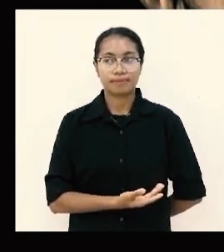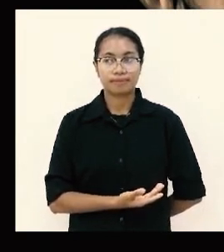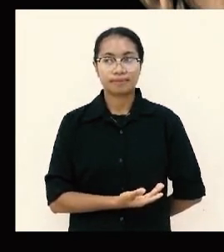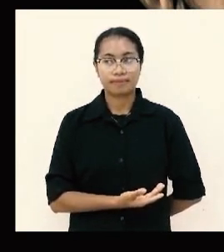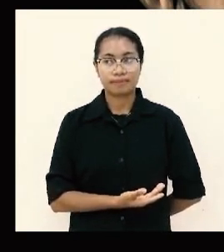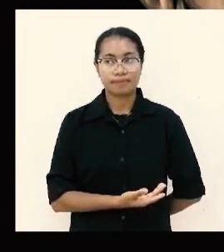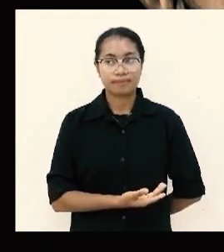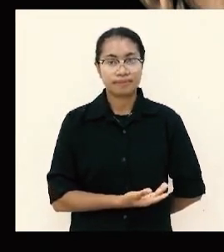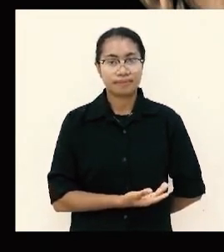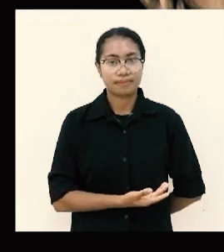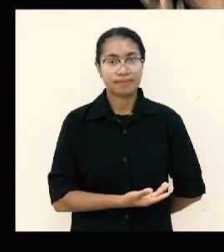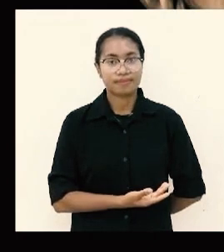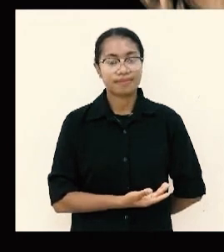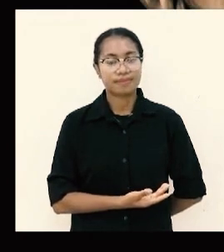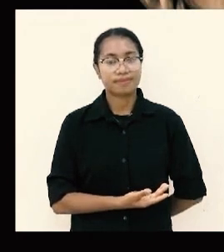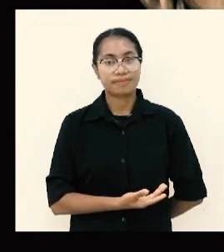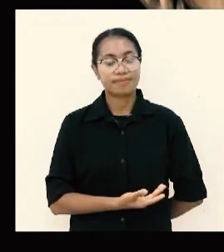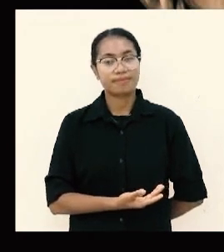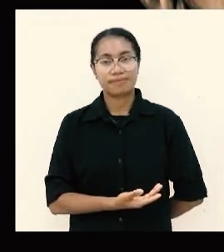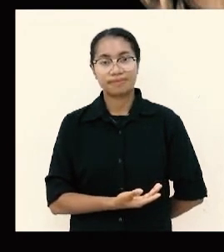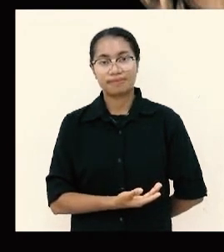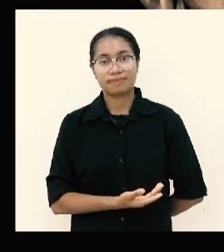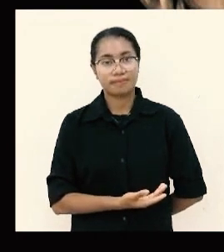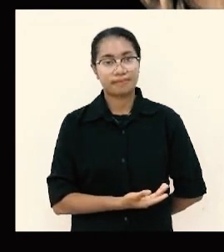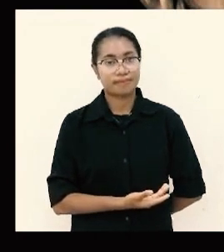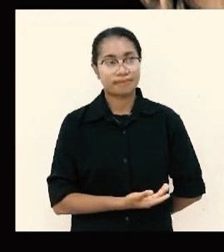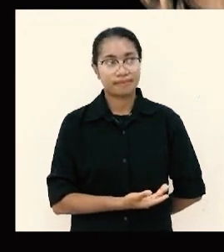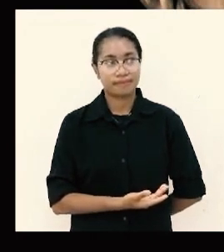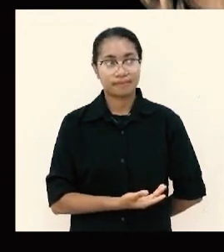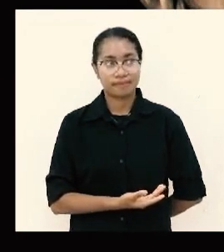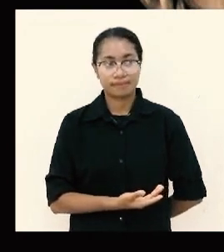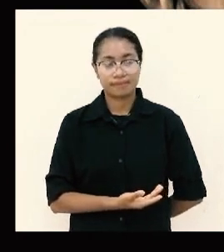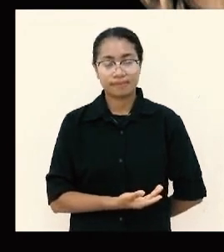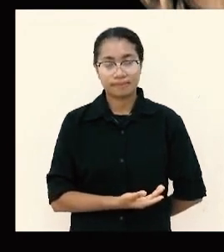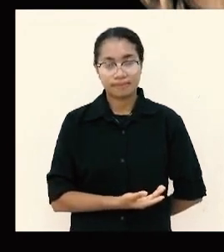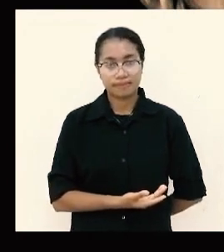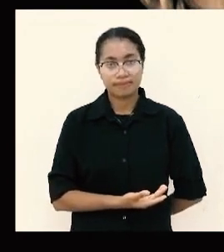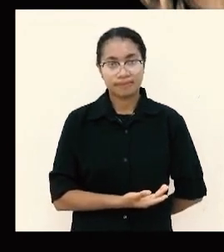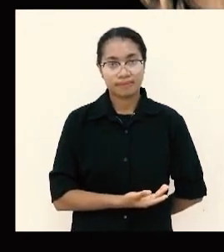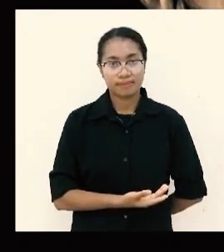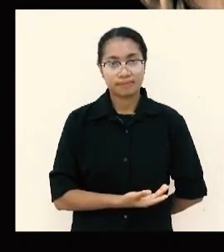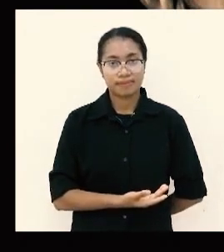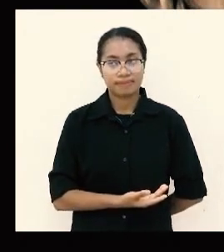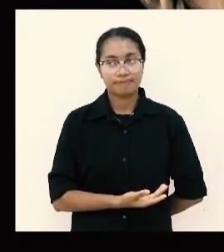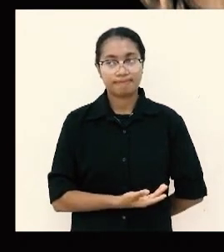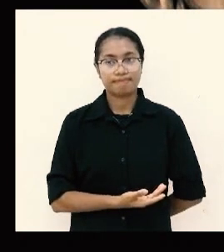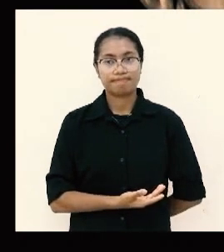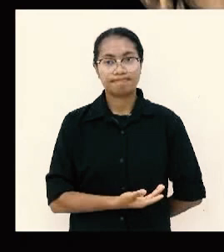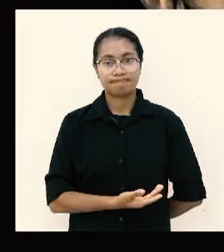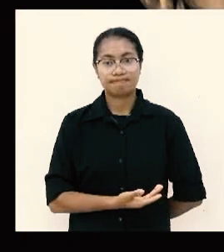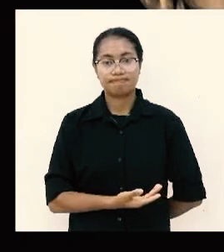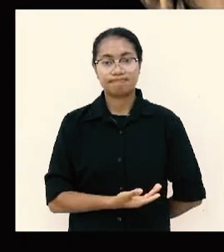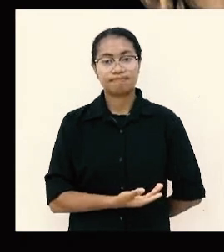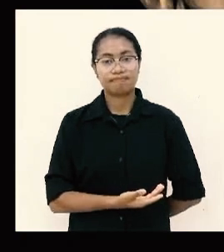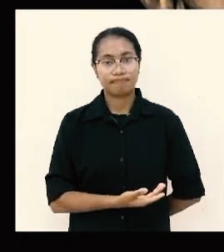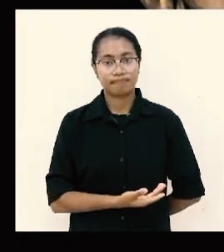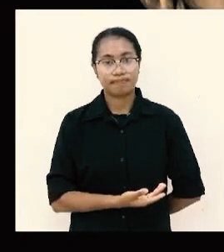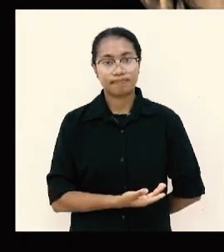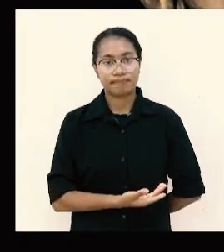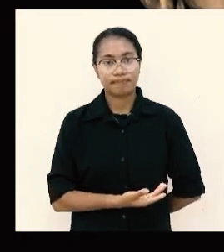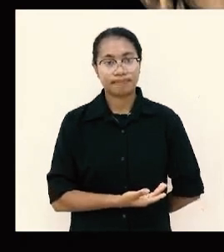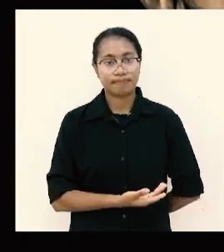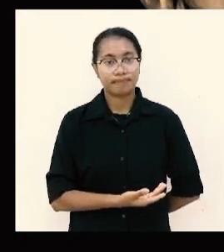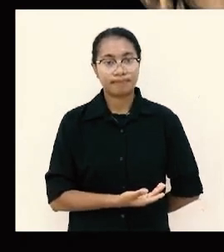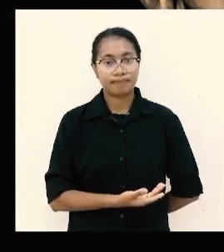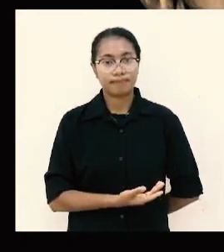baik dalam hal kelimpahan maupun dalam hal kekurangan. Segala perkara dapat ku tanggung di dalam dia yang memberi